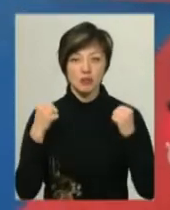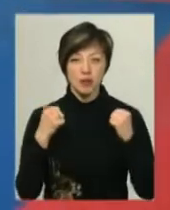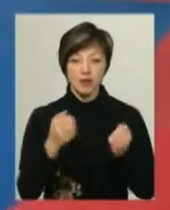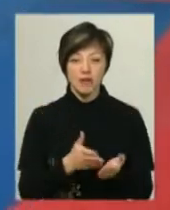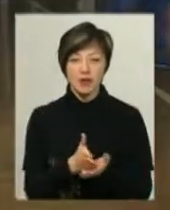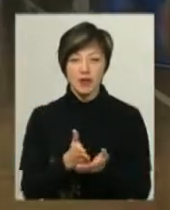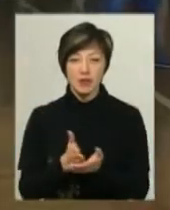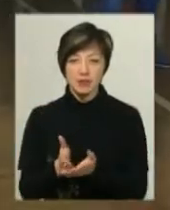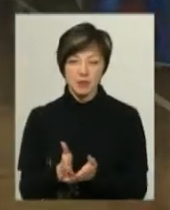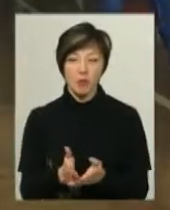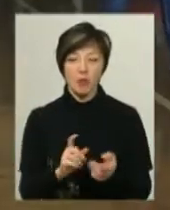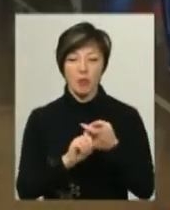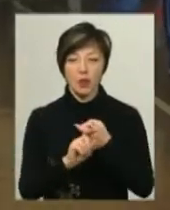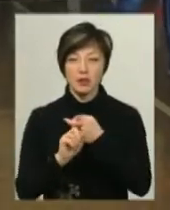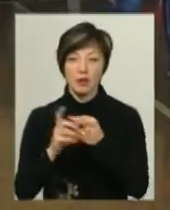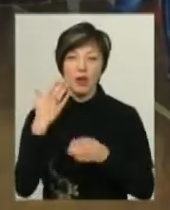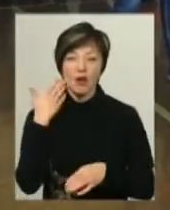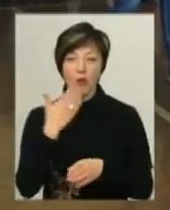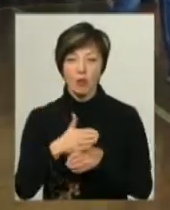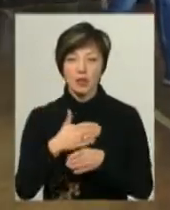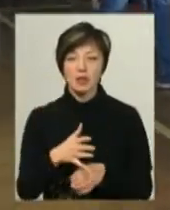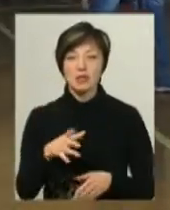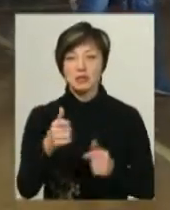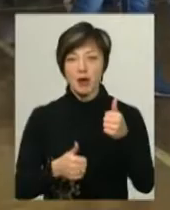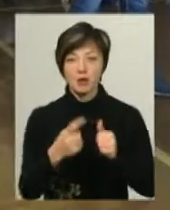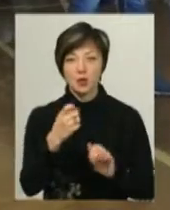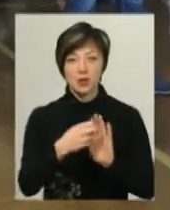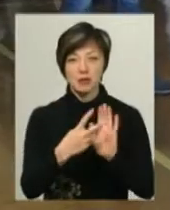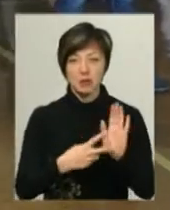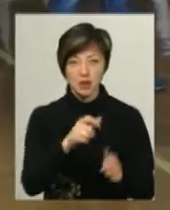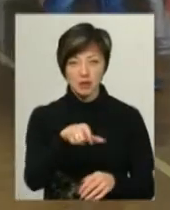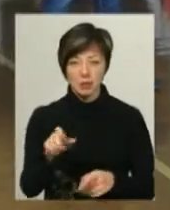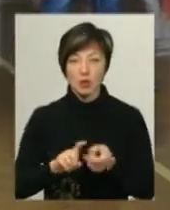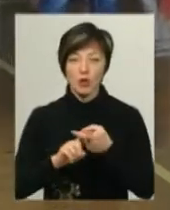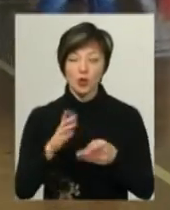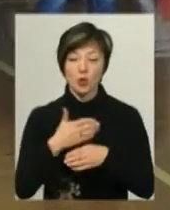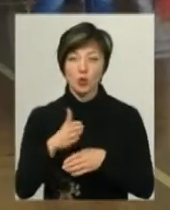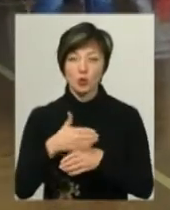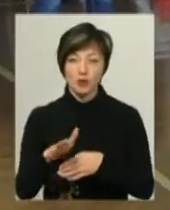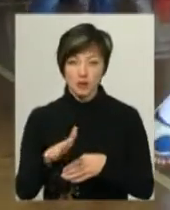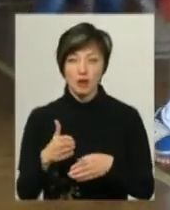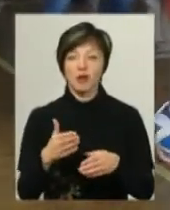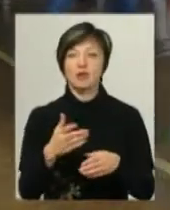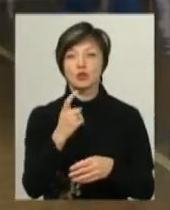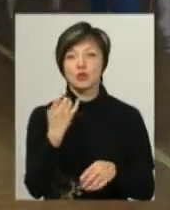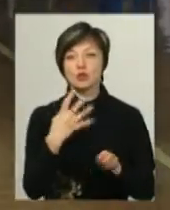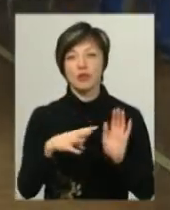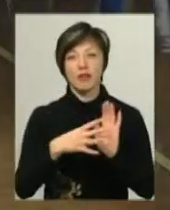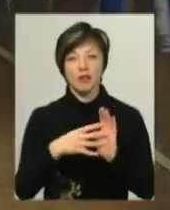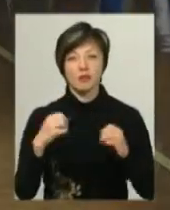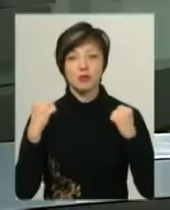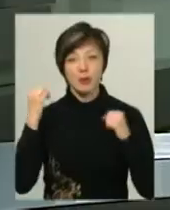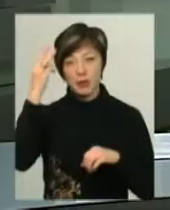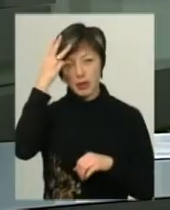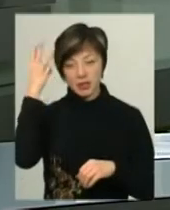версій, з яких у поєдинках легкого контакту змагалися 117, а у поєдинках з дозованим контактом 149 спортсменів з